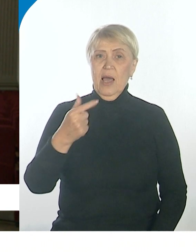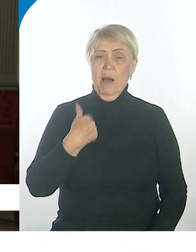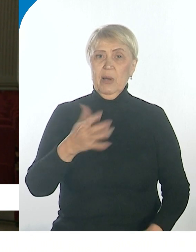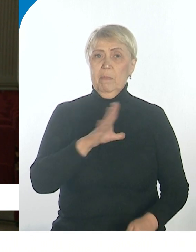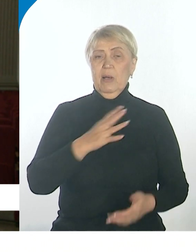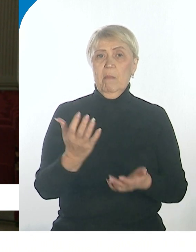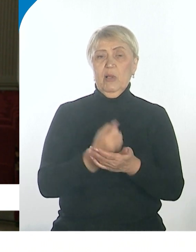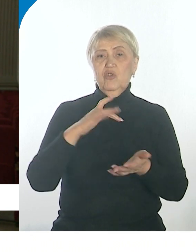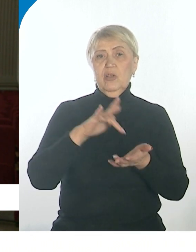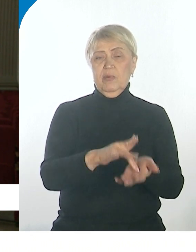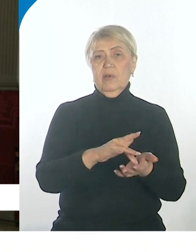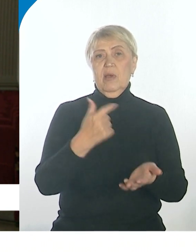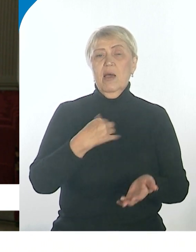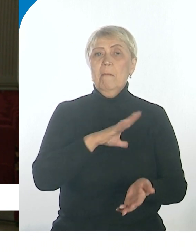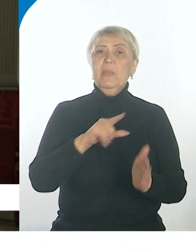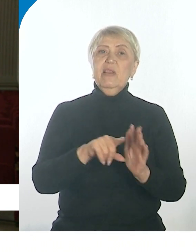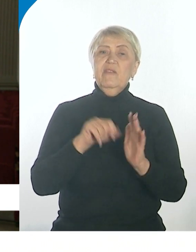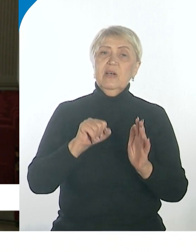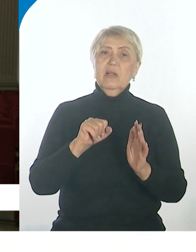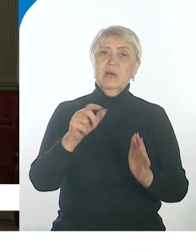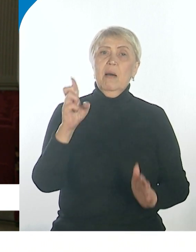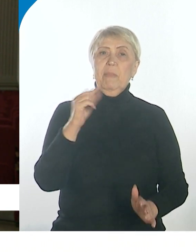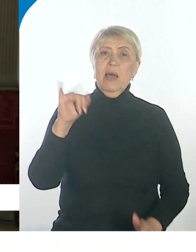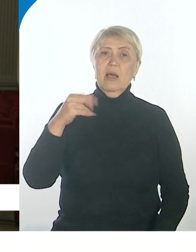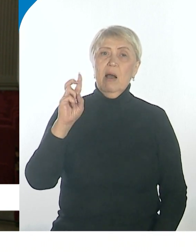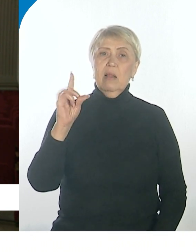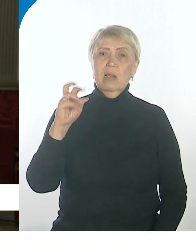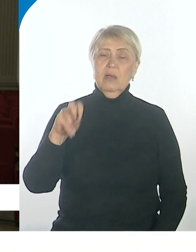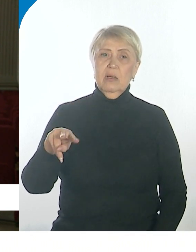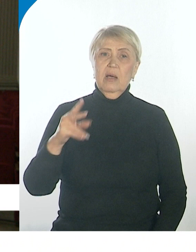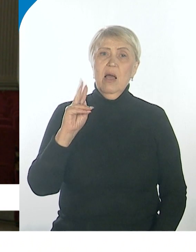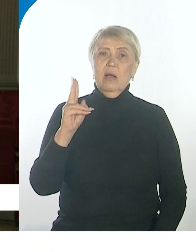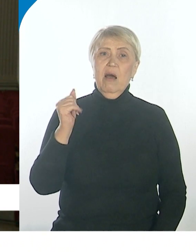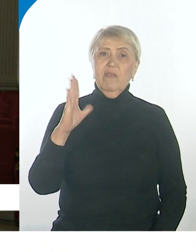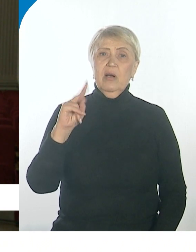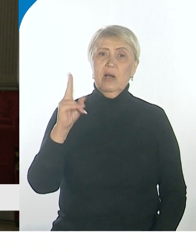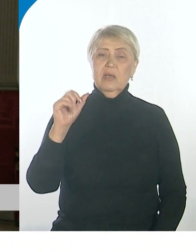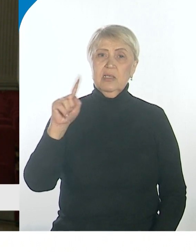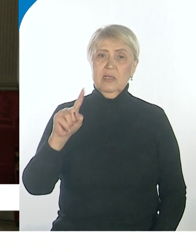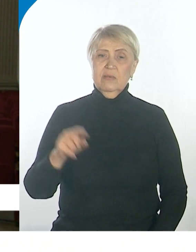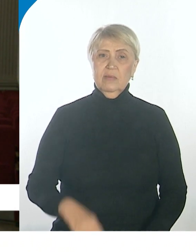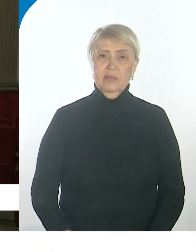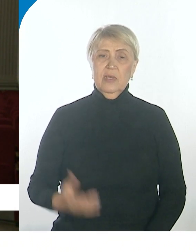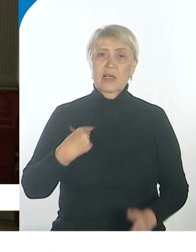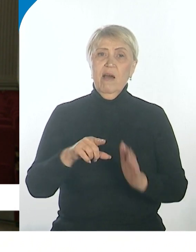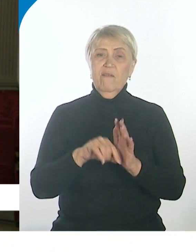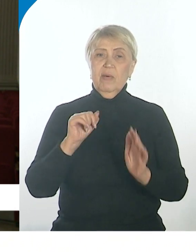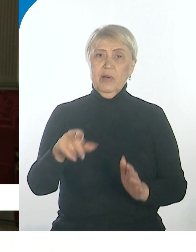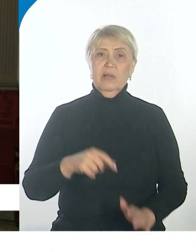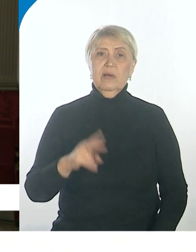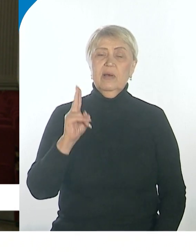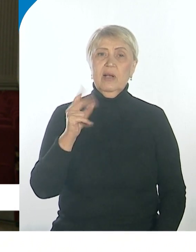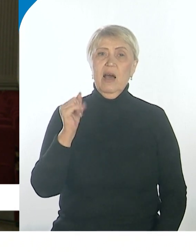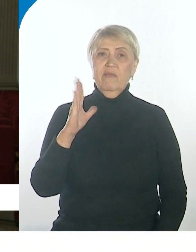Это или Калмыкия, Алтай, Байкал или Кавказ. Я выбрал путешествие на